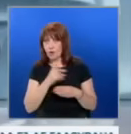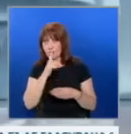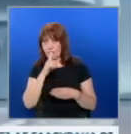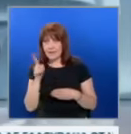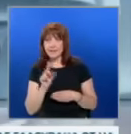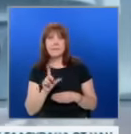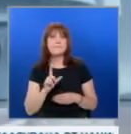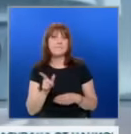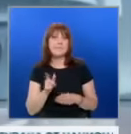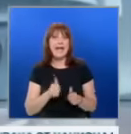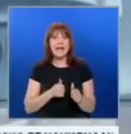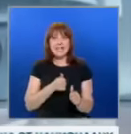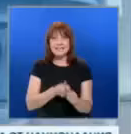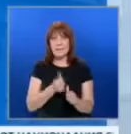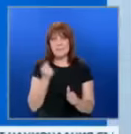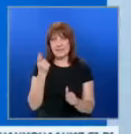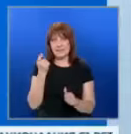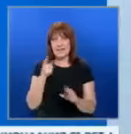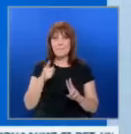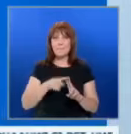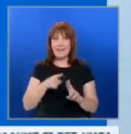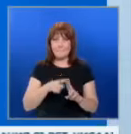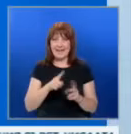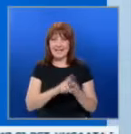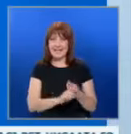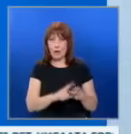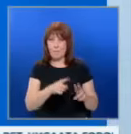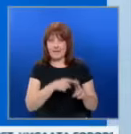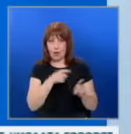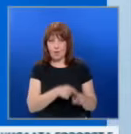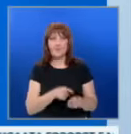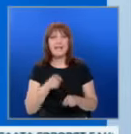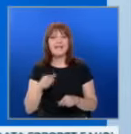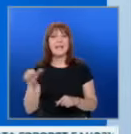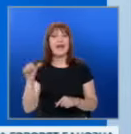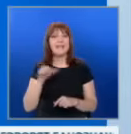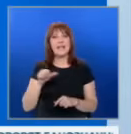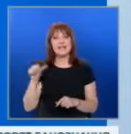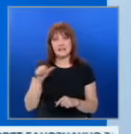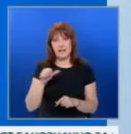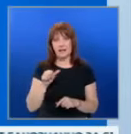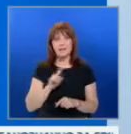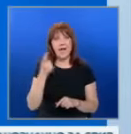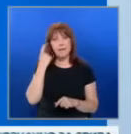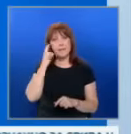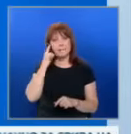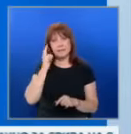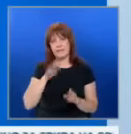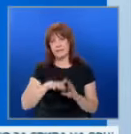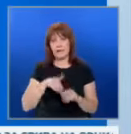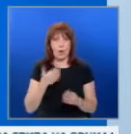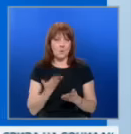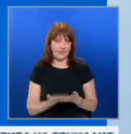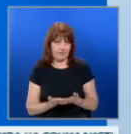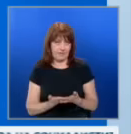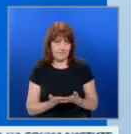съпредседателите на Продължаваме промяната Кирил Пътков и на Демократична България Атанас Танасов не мислят за подаване